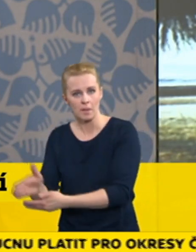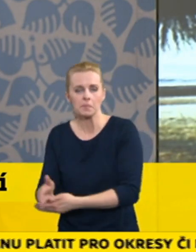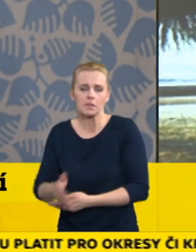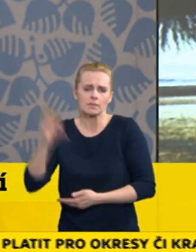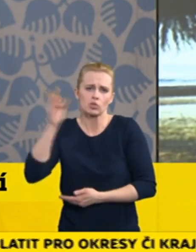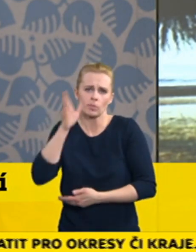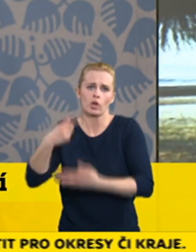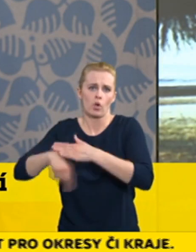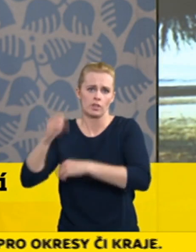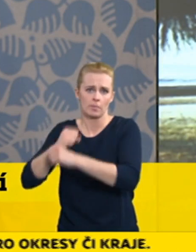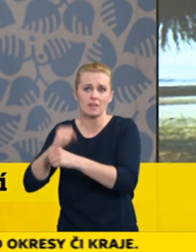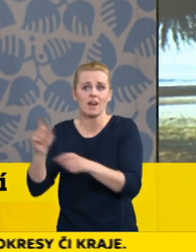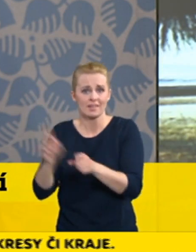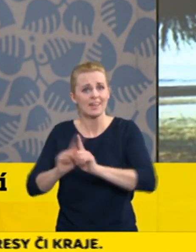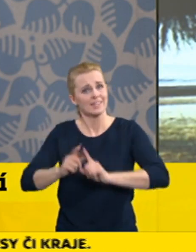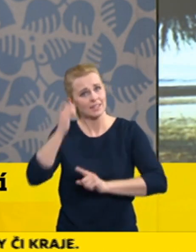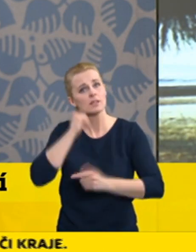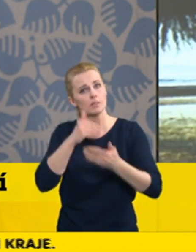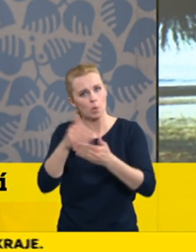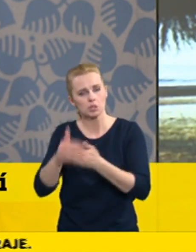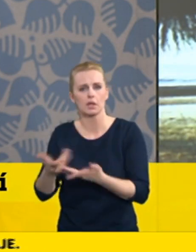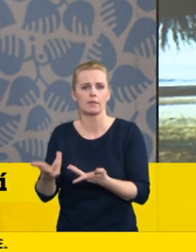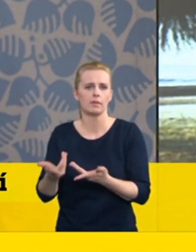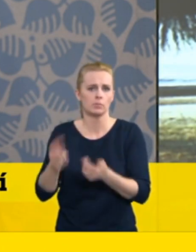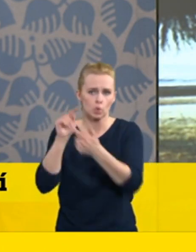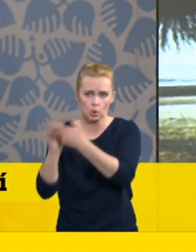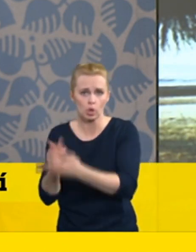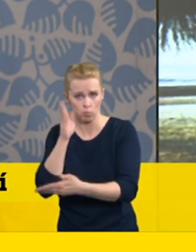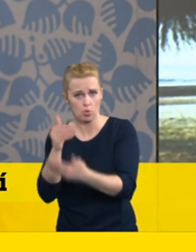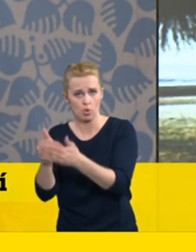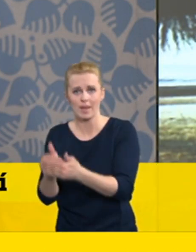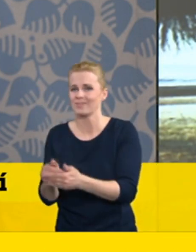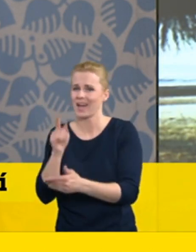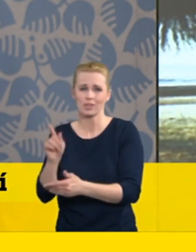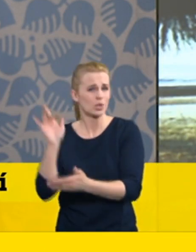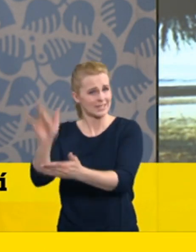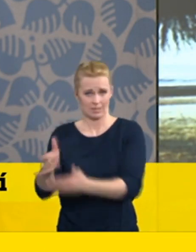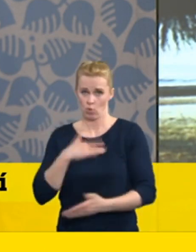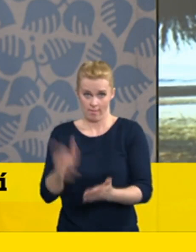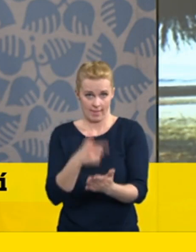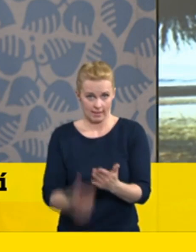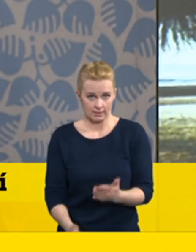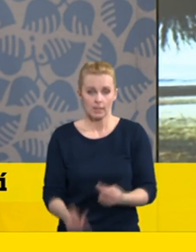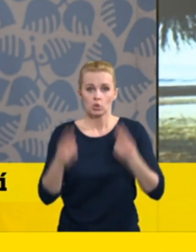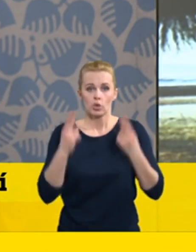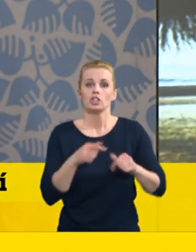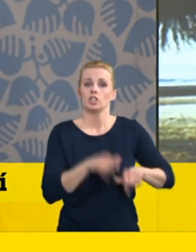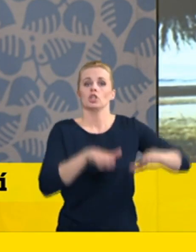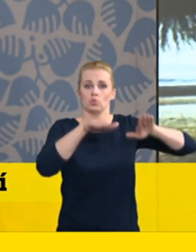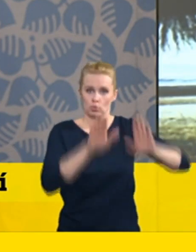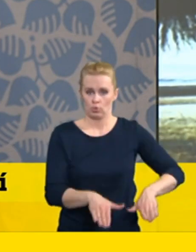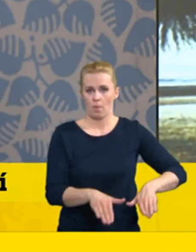A cílem je teď v co nejkratší době dosáhnout minimalizace mobility, minimalizace kontaktu,